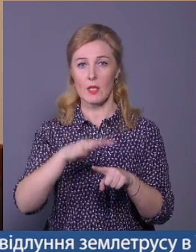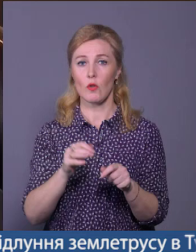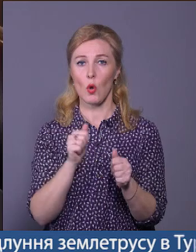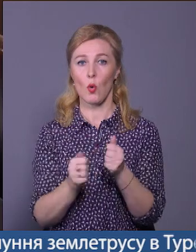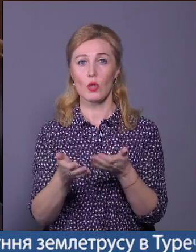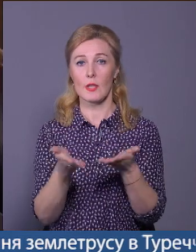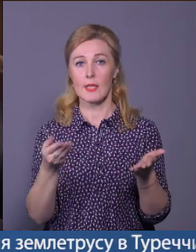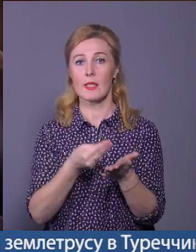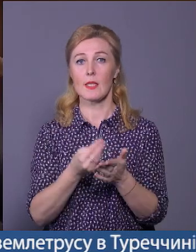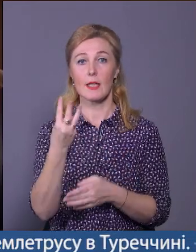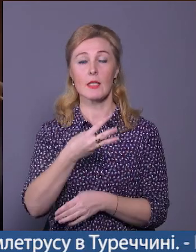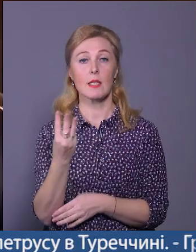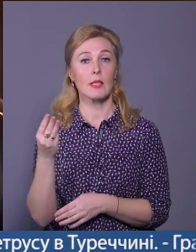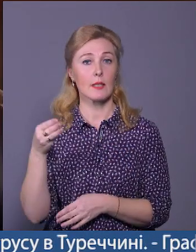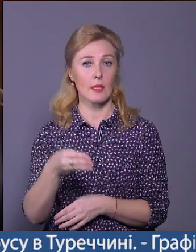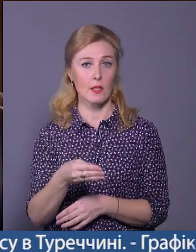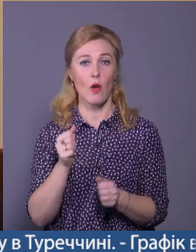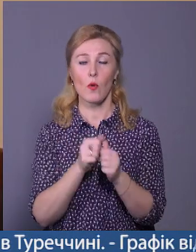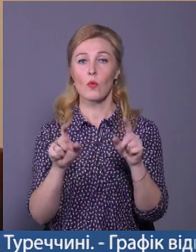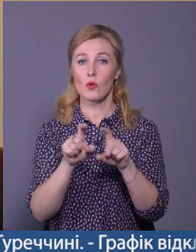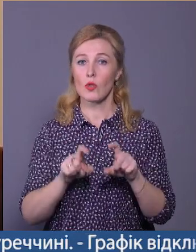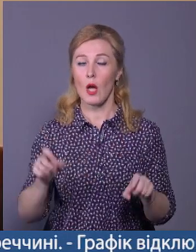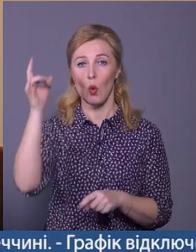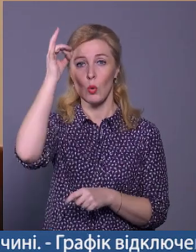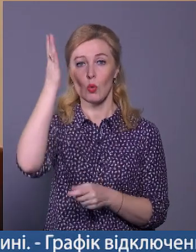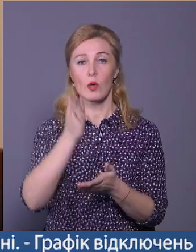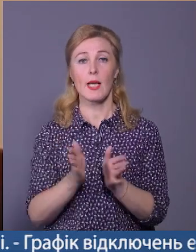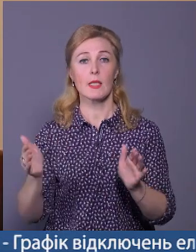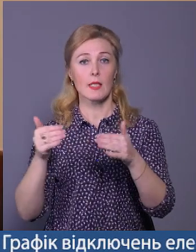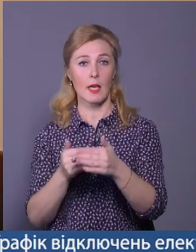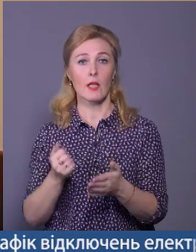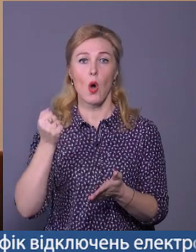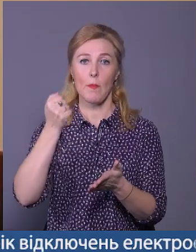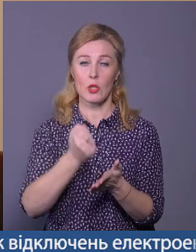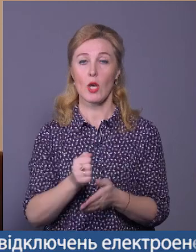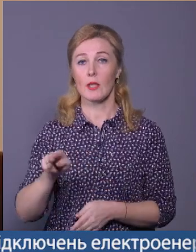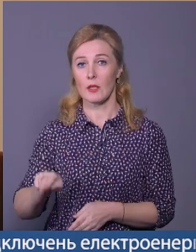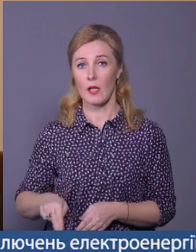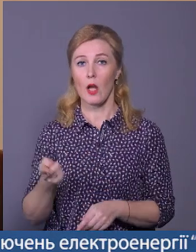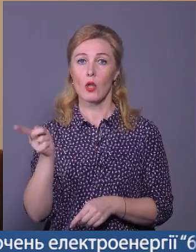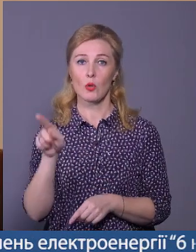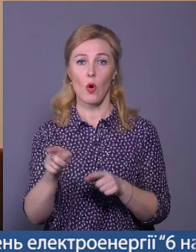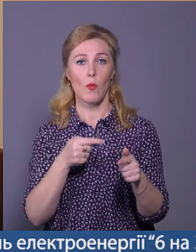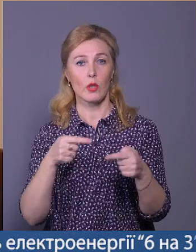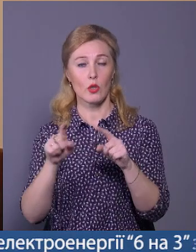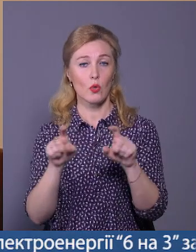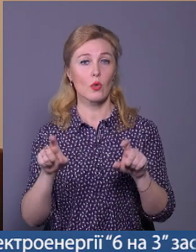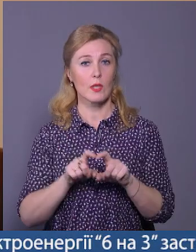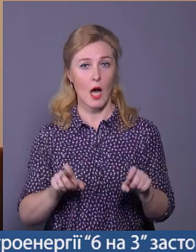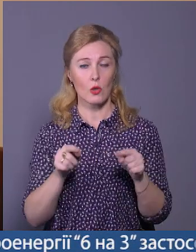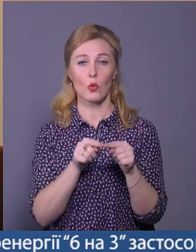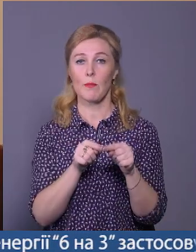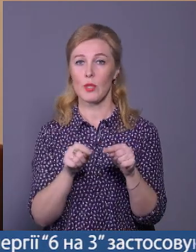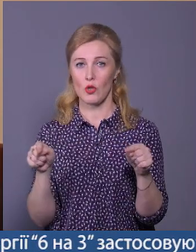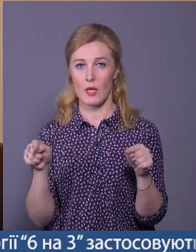яких вартує по 33 тисячі. У кожному закладі культури є скринька, опечатана директором того чи іншого закладу. І під час